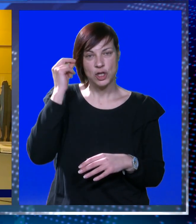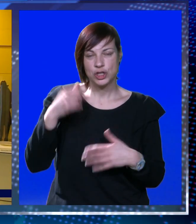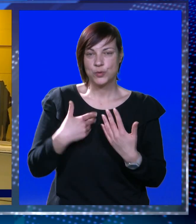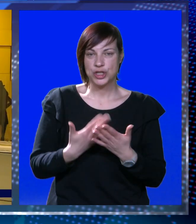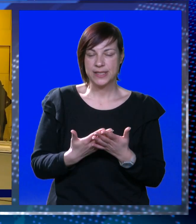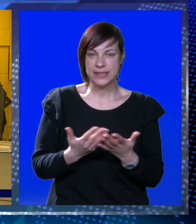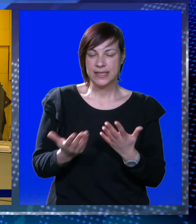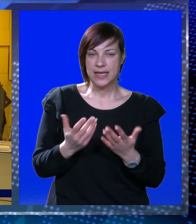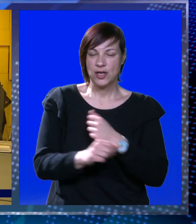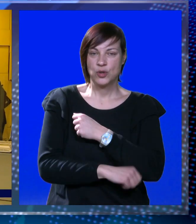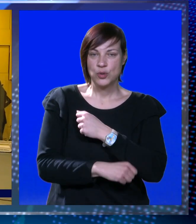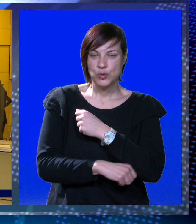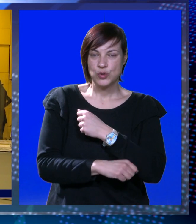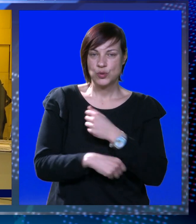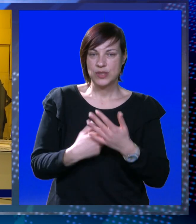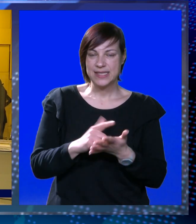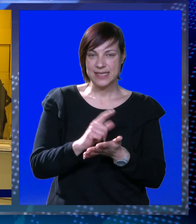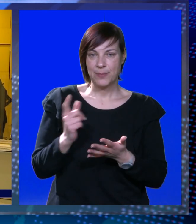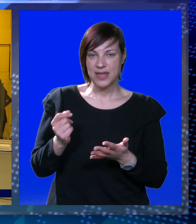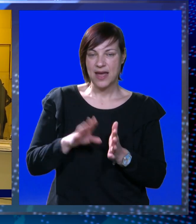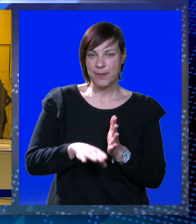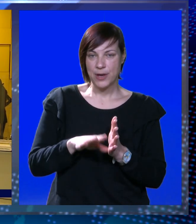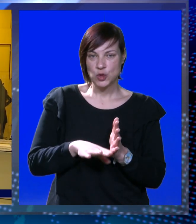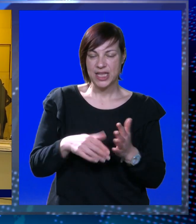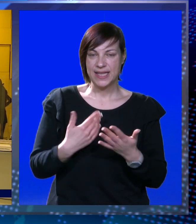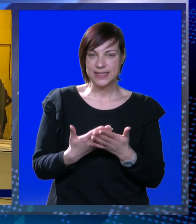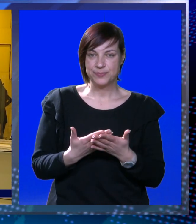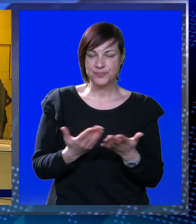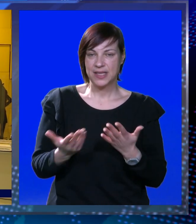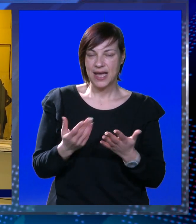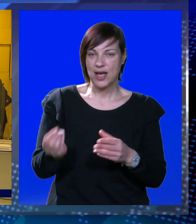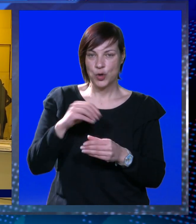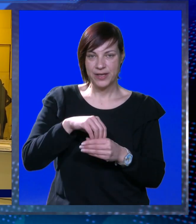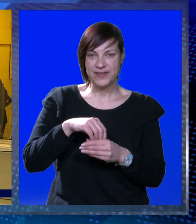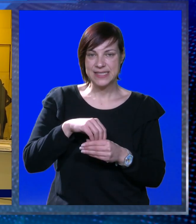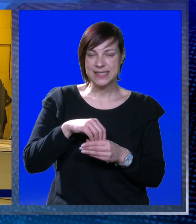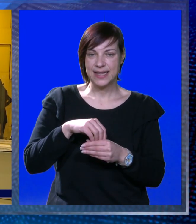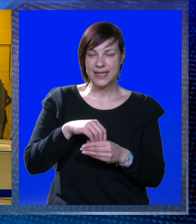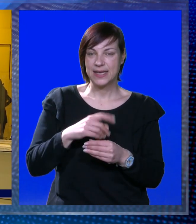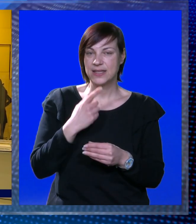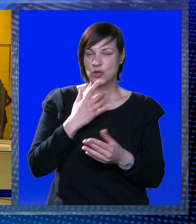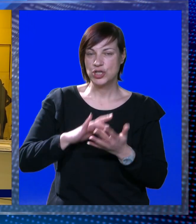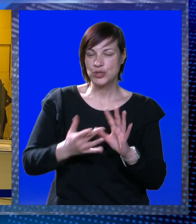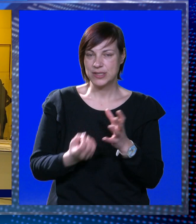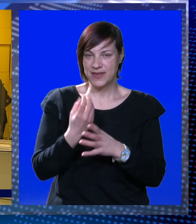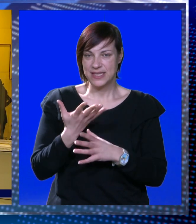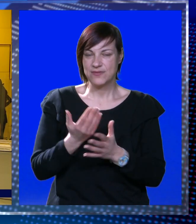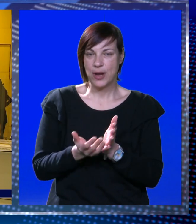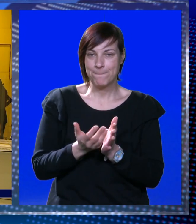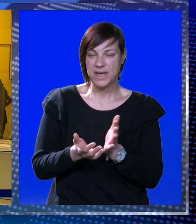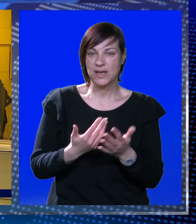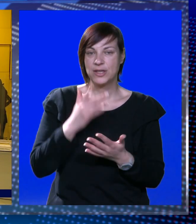slušati kako u studenskim danima uštedjeti, kako investirati, koji su sve izvori